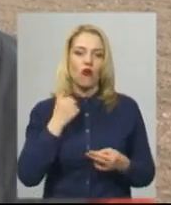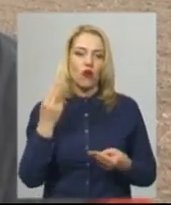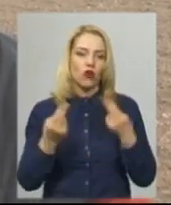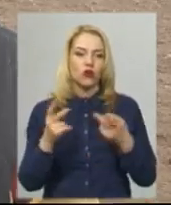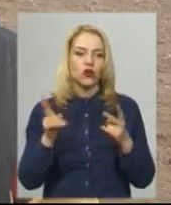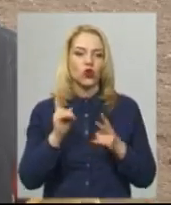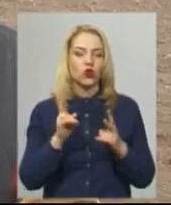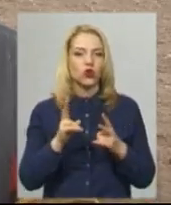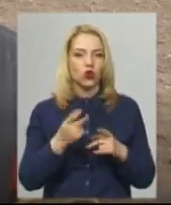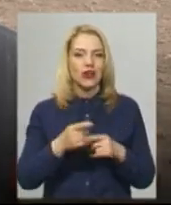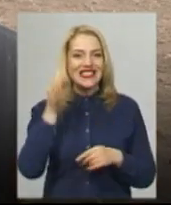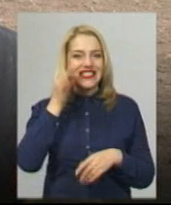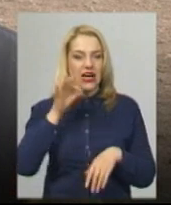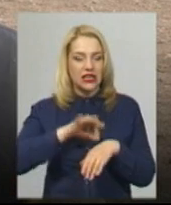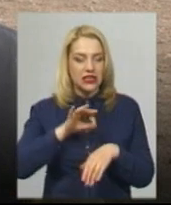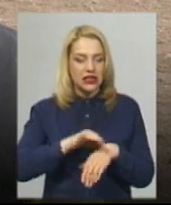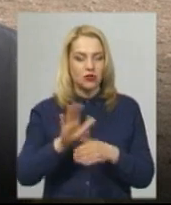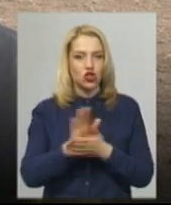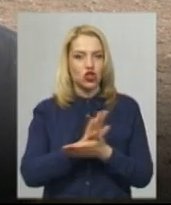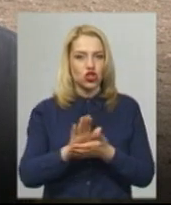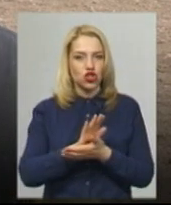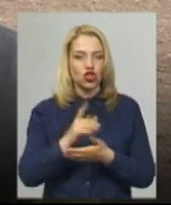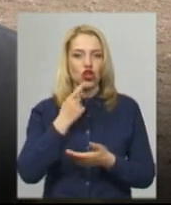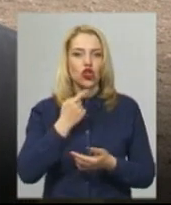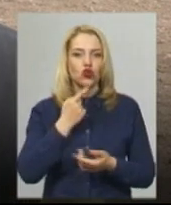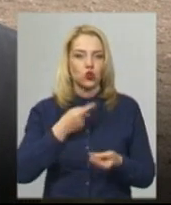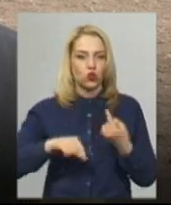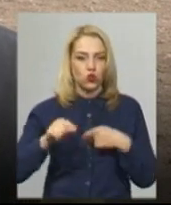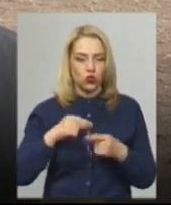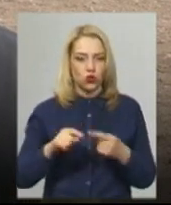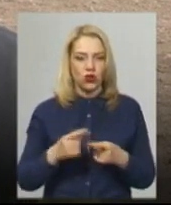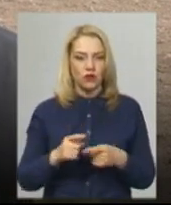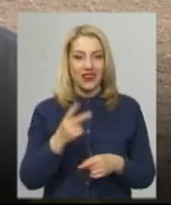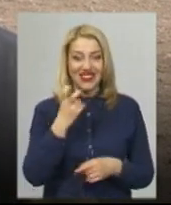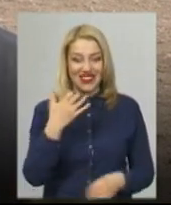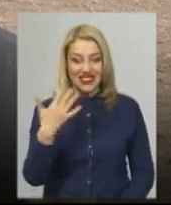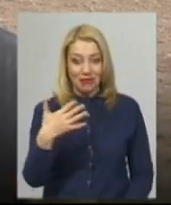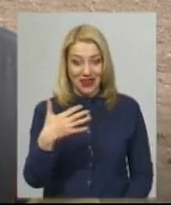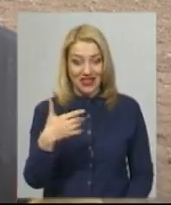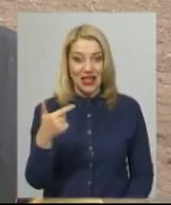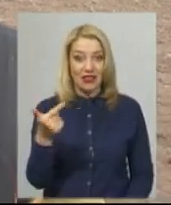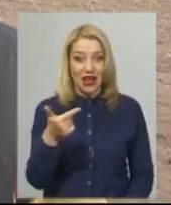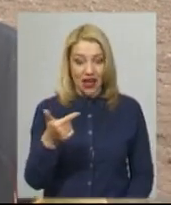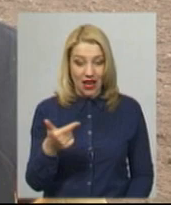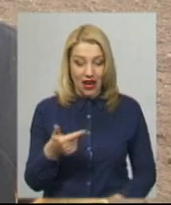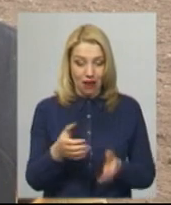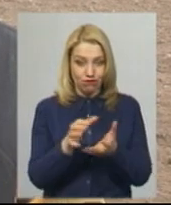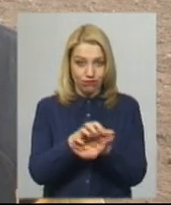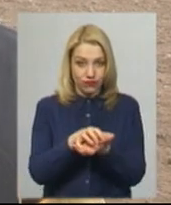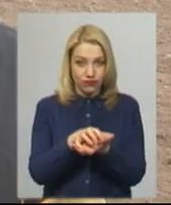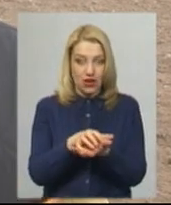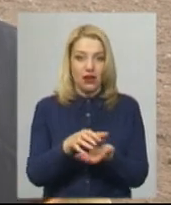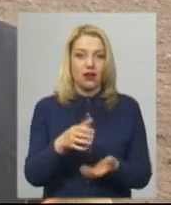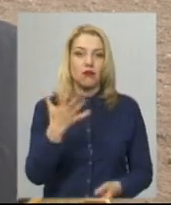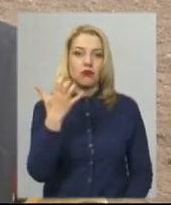діабет, чисті сосуди. 250 грам в Європі 500 євро, картоплі, пюре, на